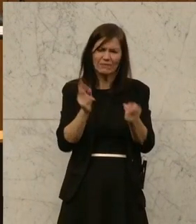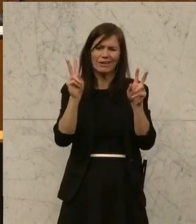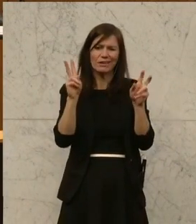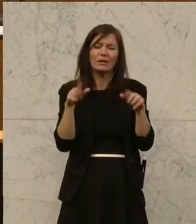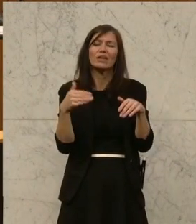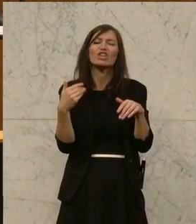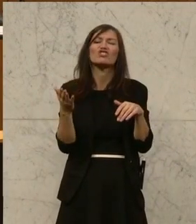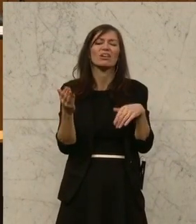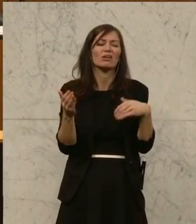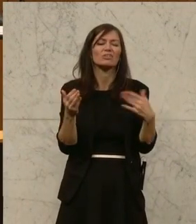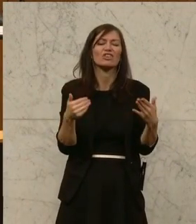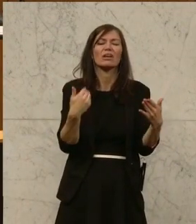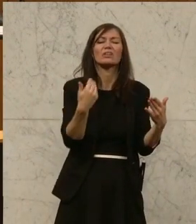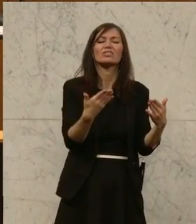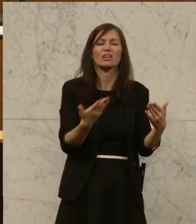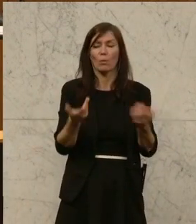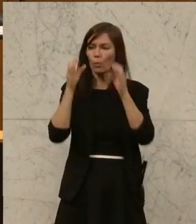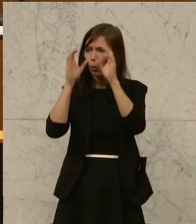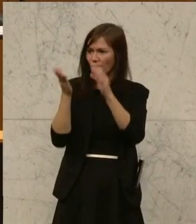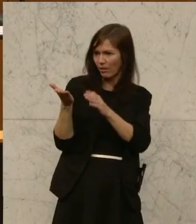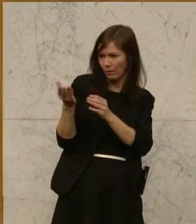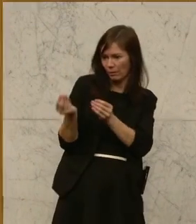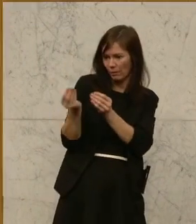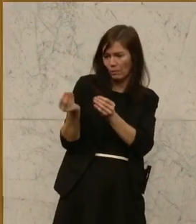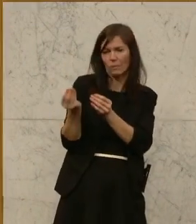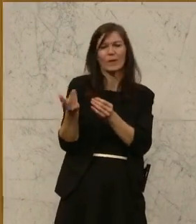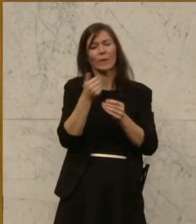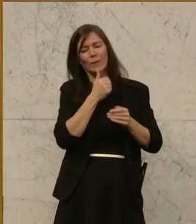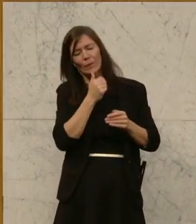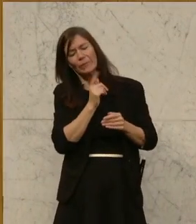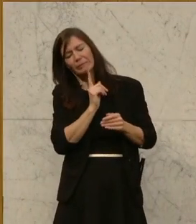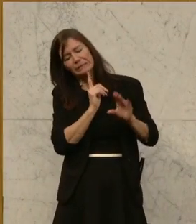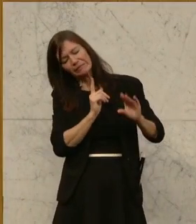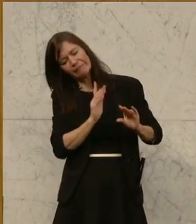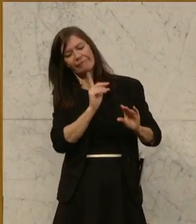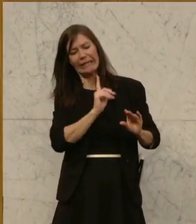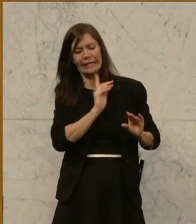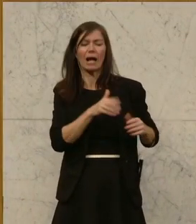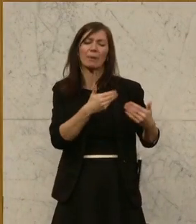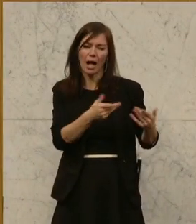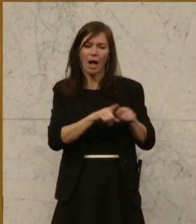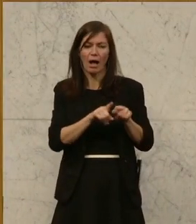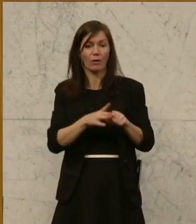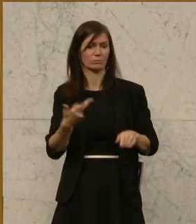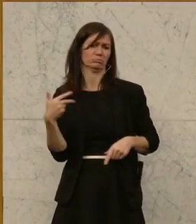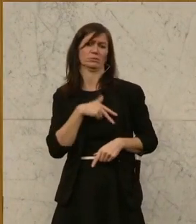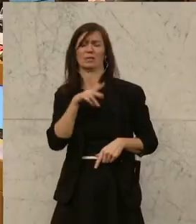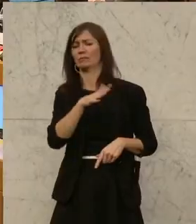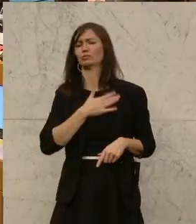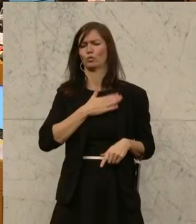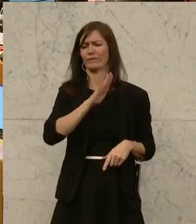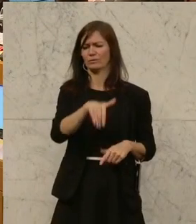die hier gemacht wird, von der ÖVP, ein bisschen abgemildert, von den Grünen und von den Roten sowieso. Diese Verteilpensionspolitik